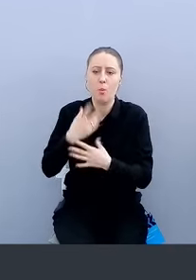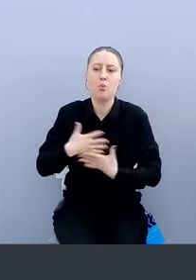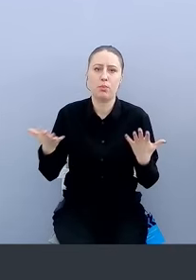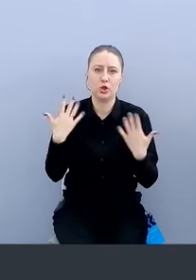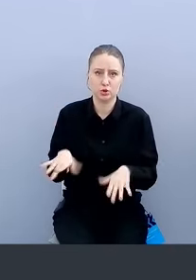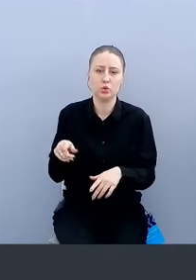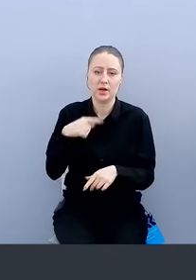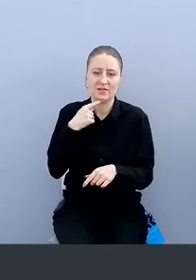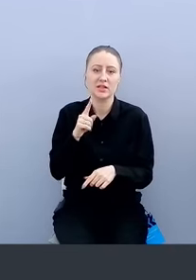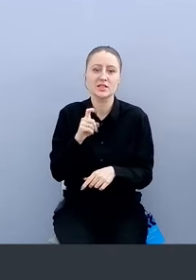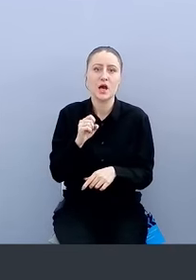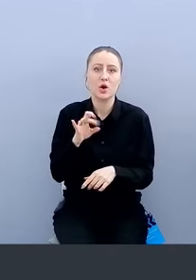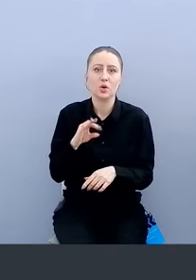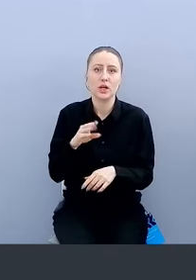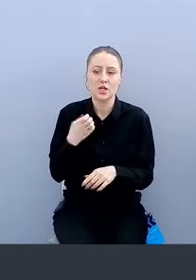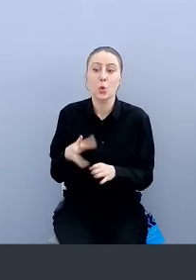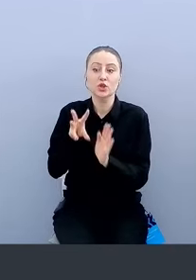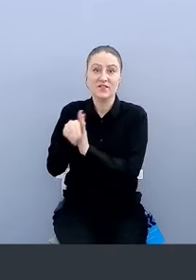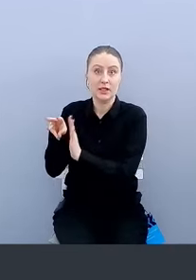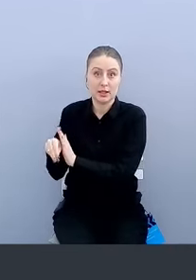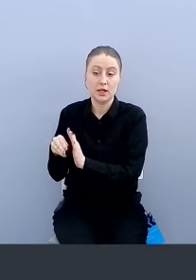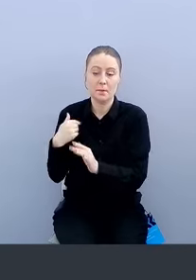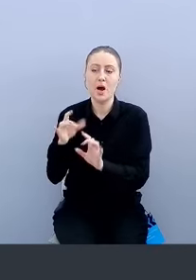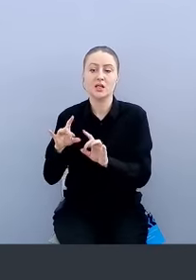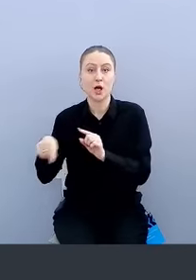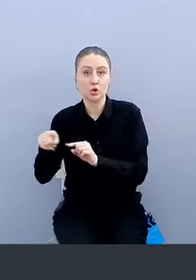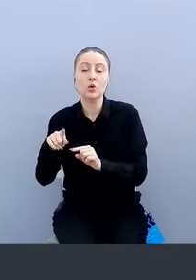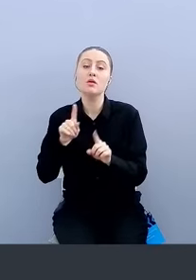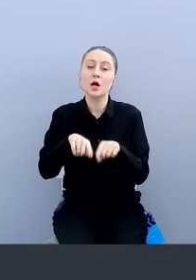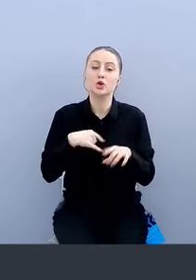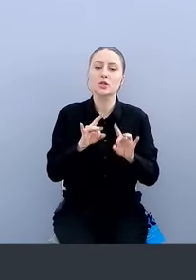они внедрили Zero Trust. Вот мы пройдемся по некоторым из них. Расскажу про наш подход.